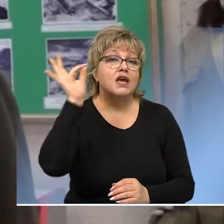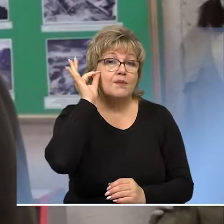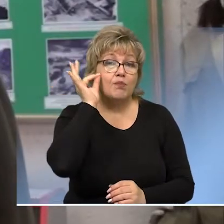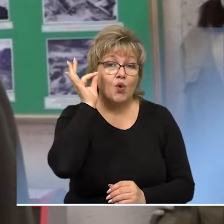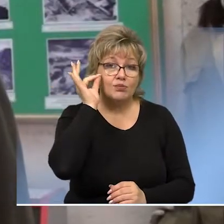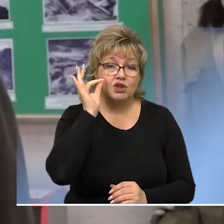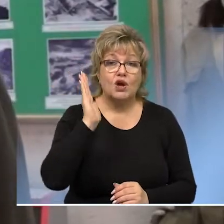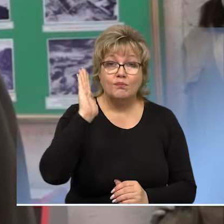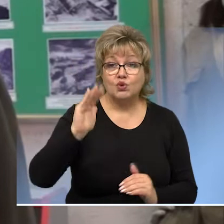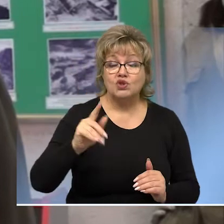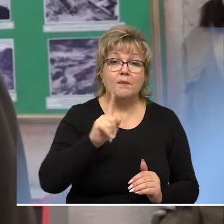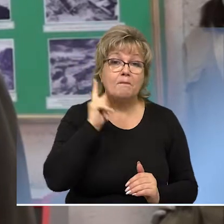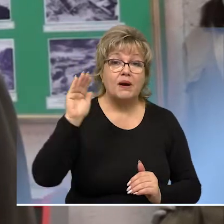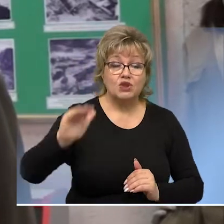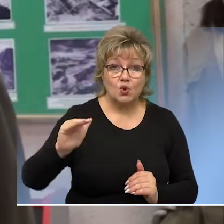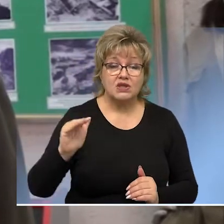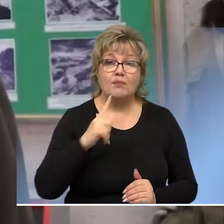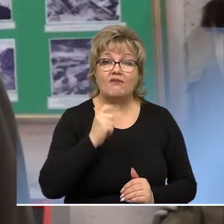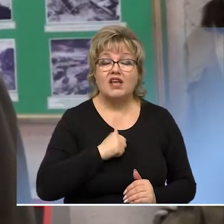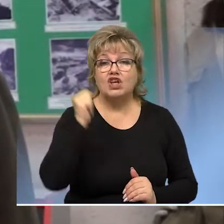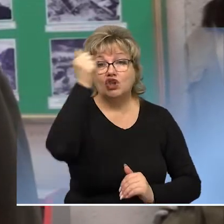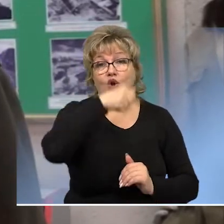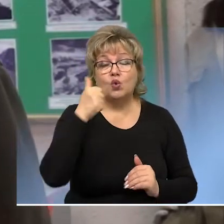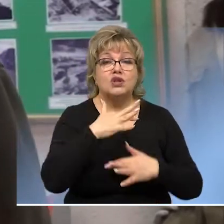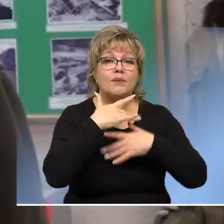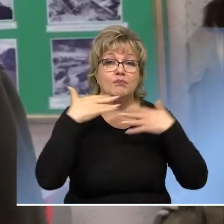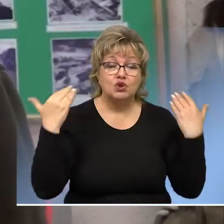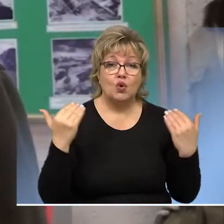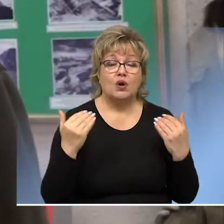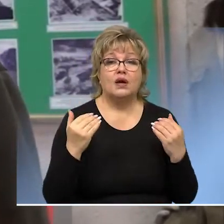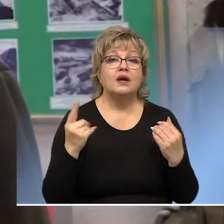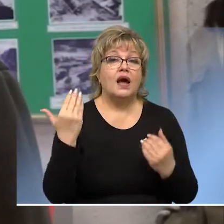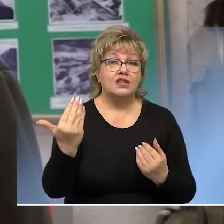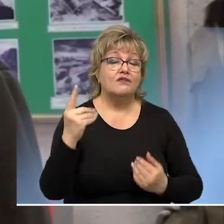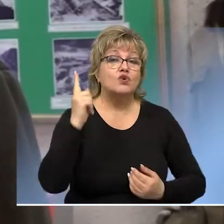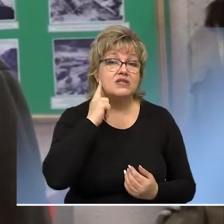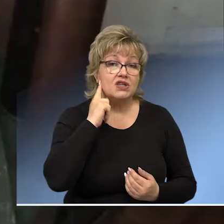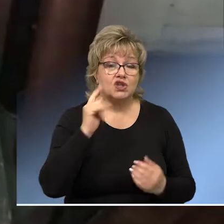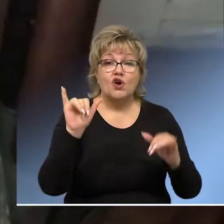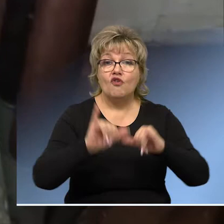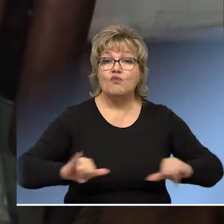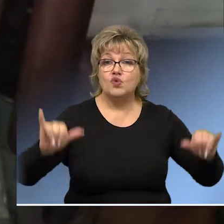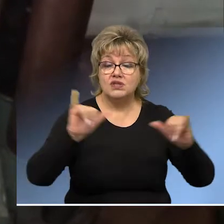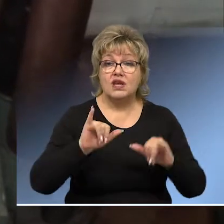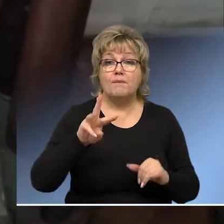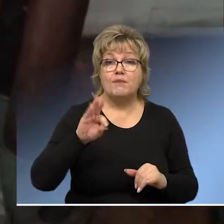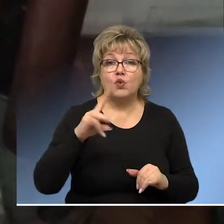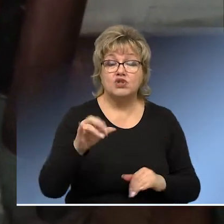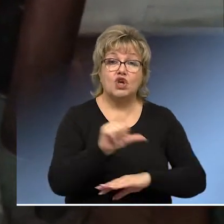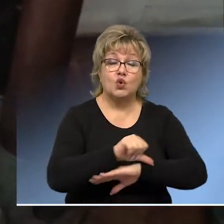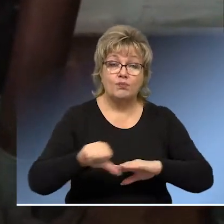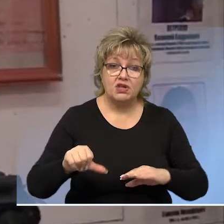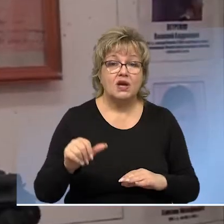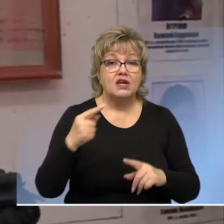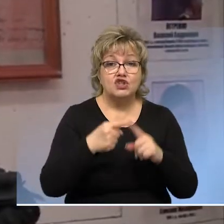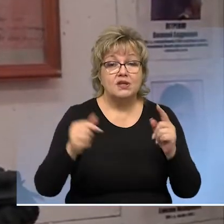И помнит, будучи подростком военные годы, много от него слышал. Музей «Миусский рубеж»